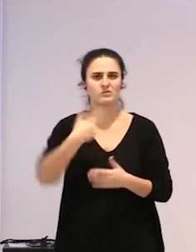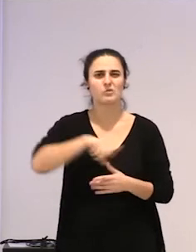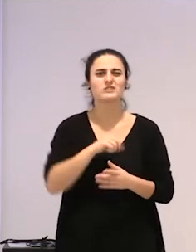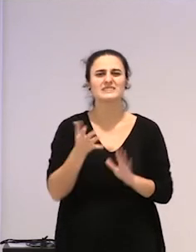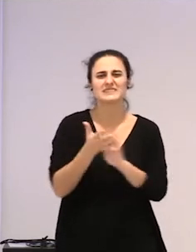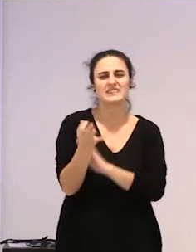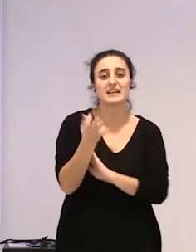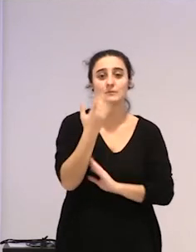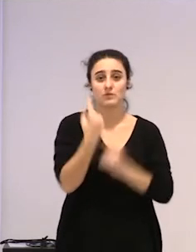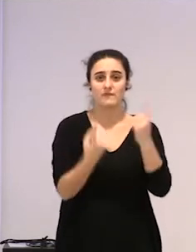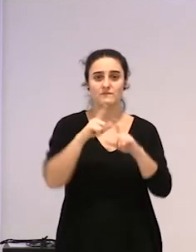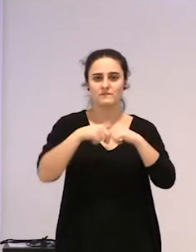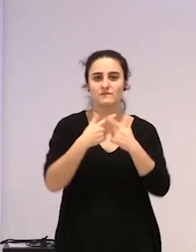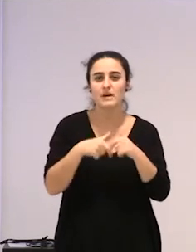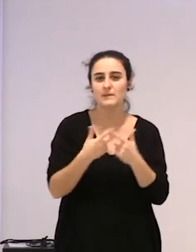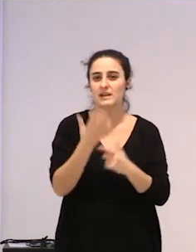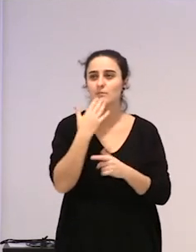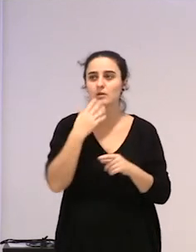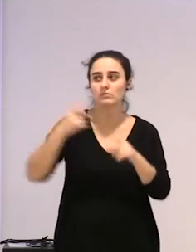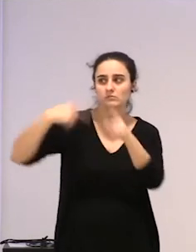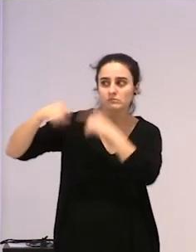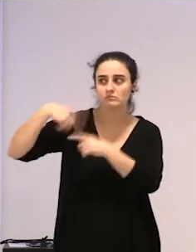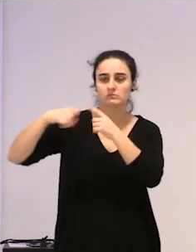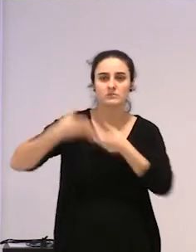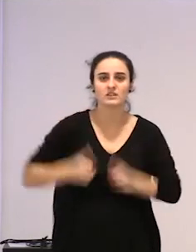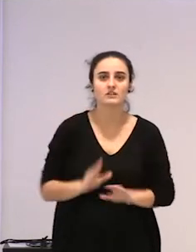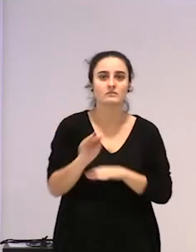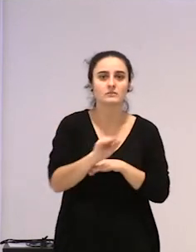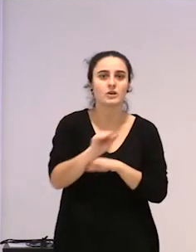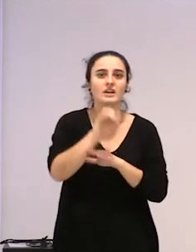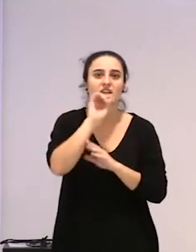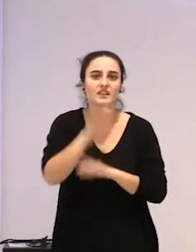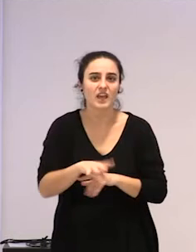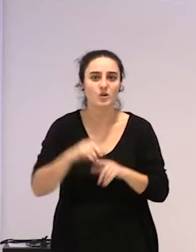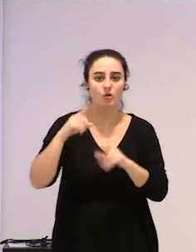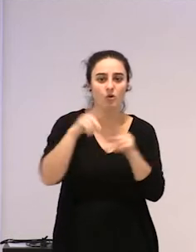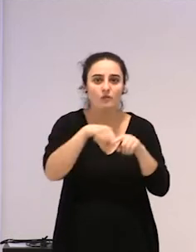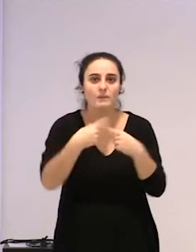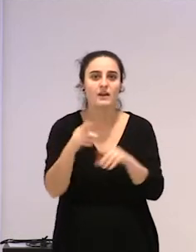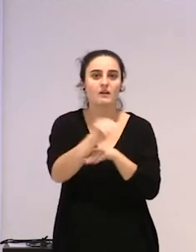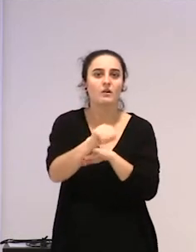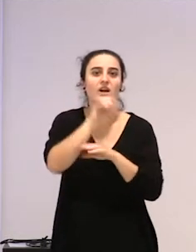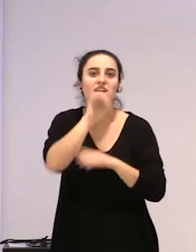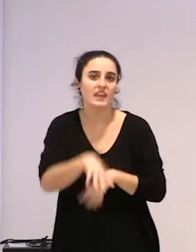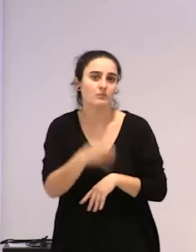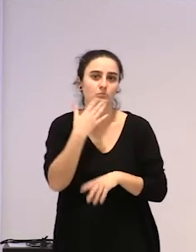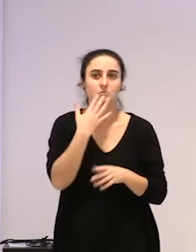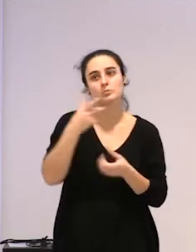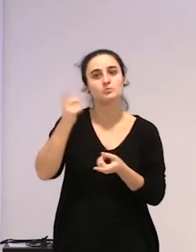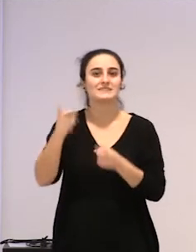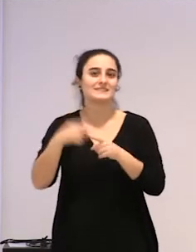askotan, familietan, nor zaindu ditu zen ideak, ez? ba, eskondugabeko izeba, ez? edo, edo, gaur egun,